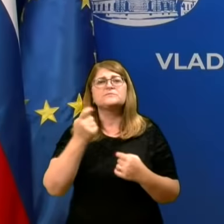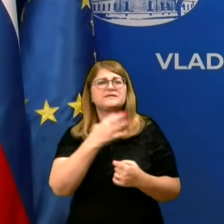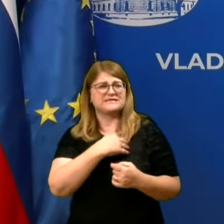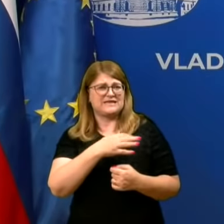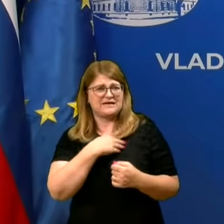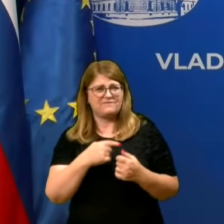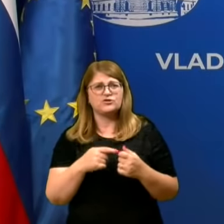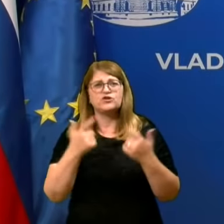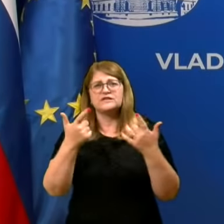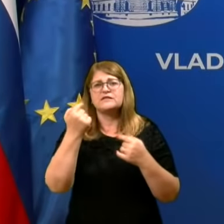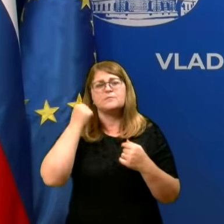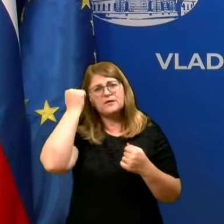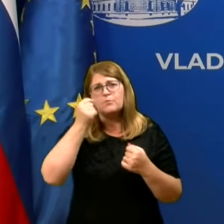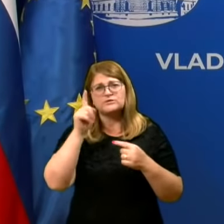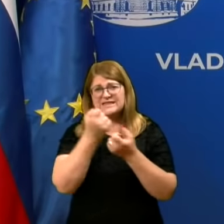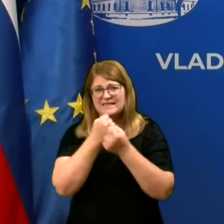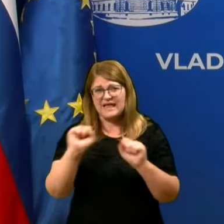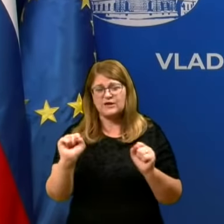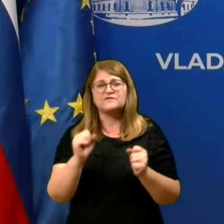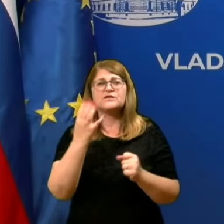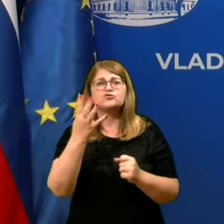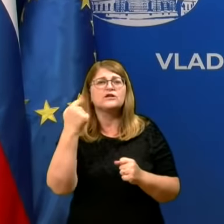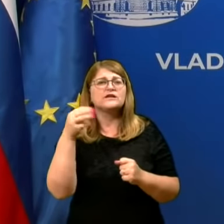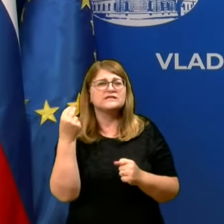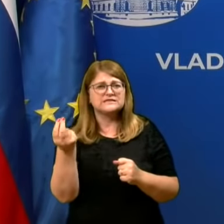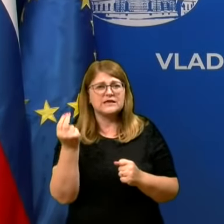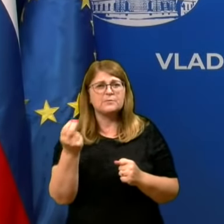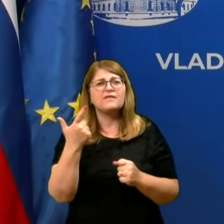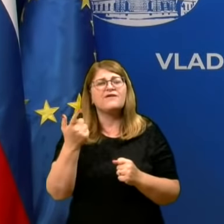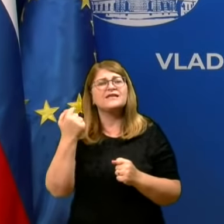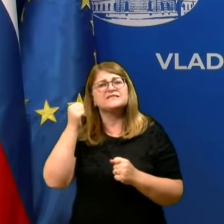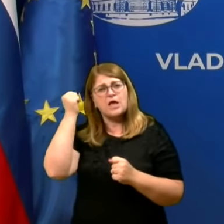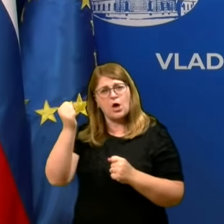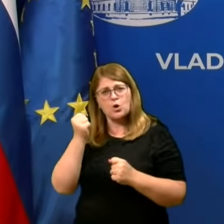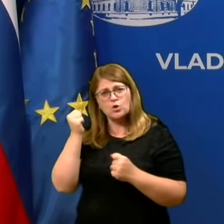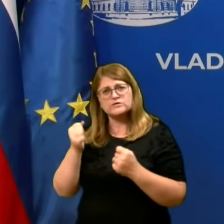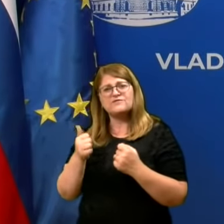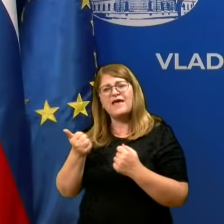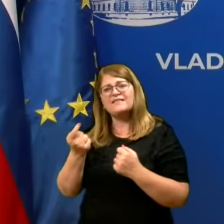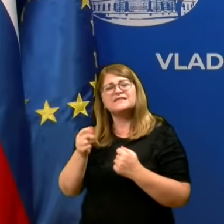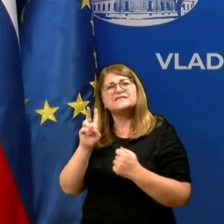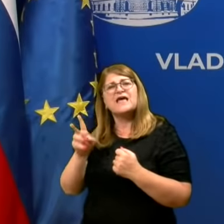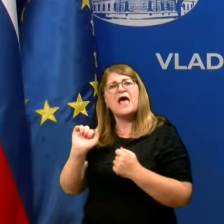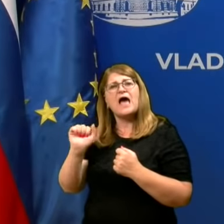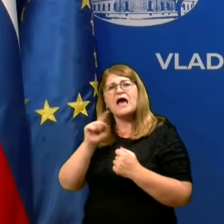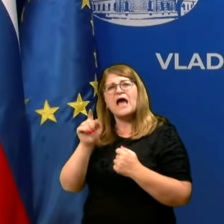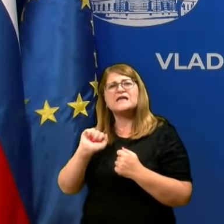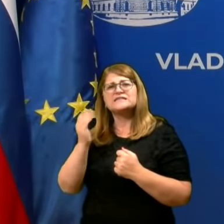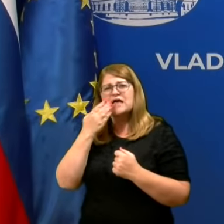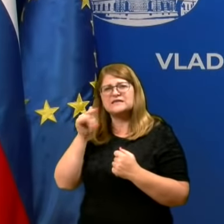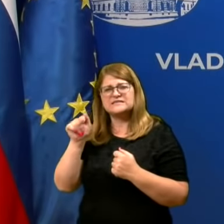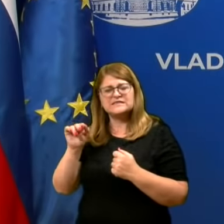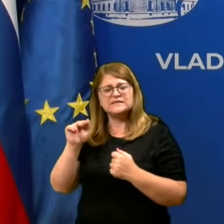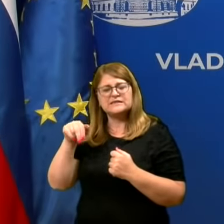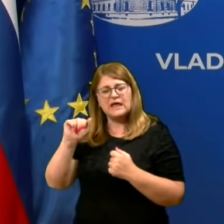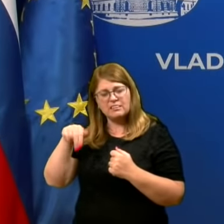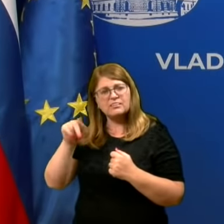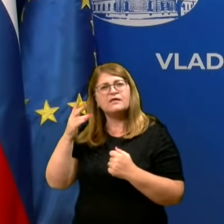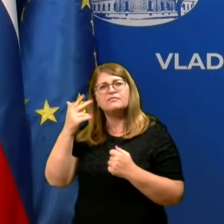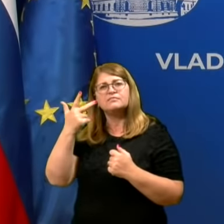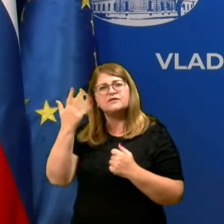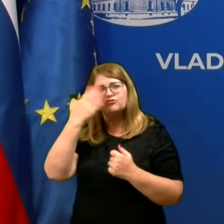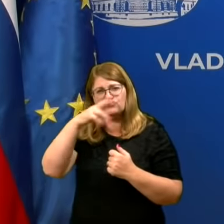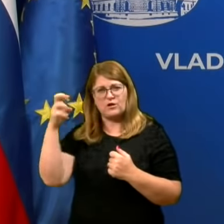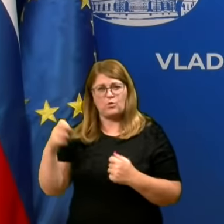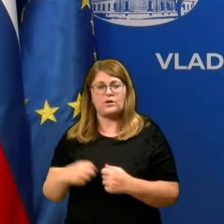Hrvaške, 7 iz Bosne in Hercegovine, 4 iz Srbije, 2 iz Kosova, 1 iz Kazakstana in 3 iz Črne Gore. 12